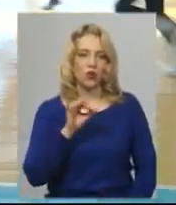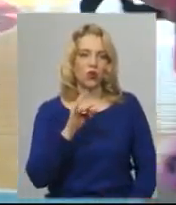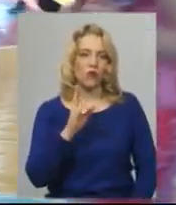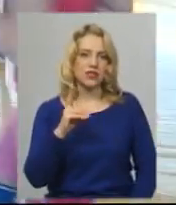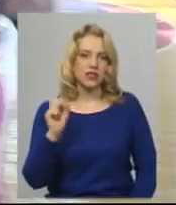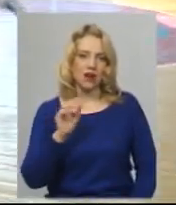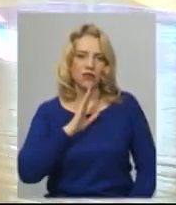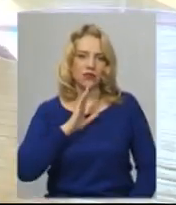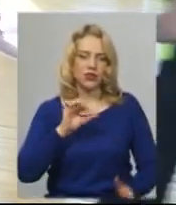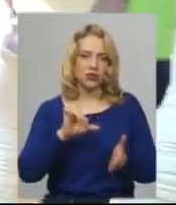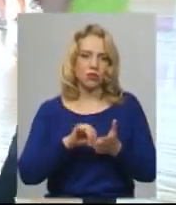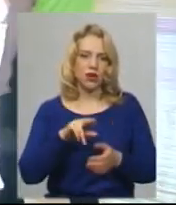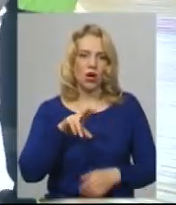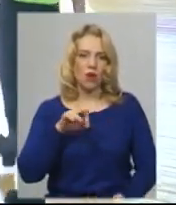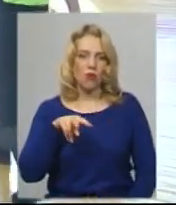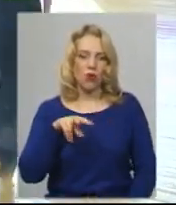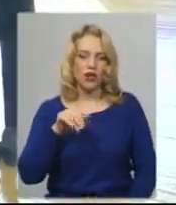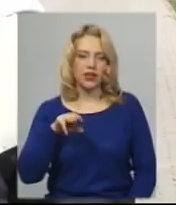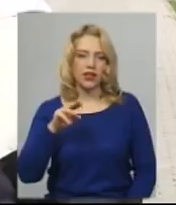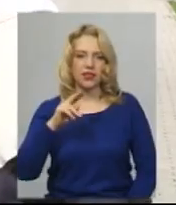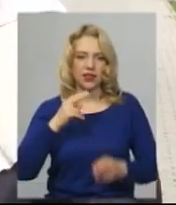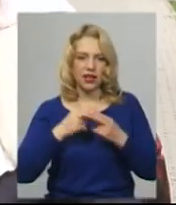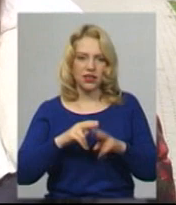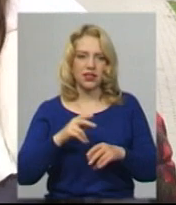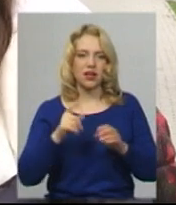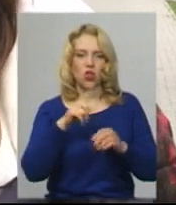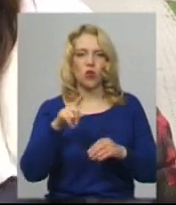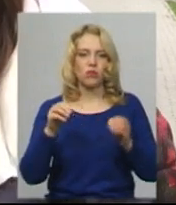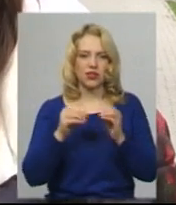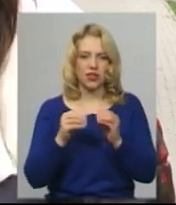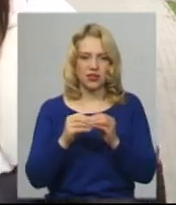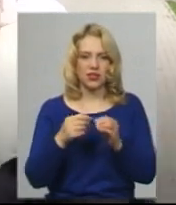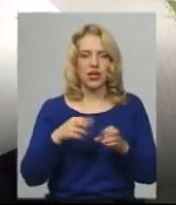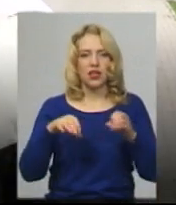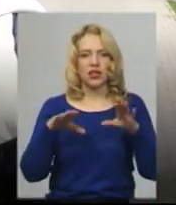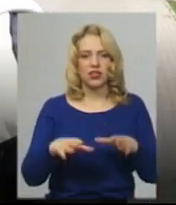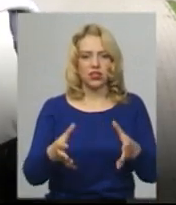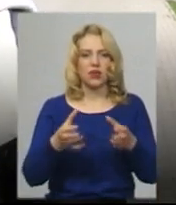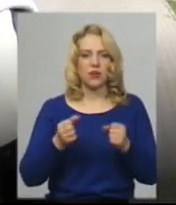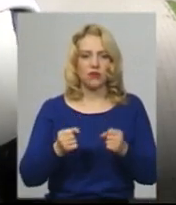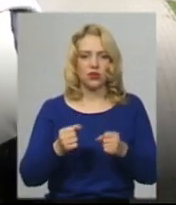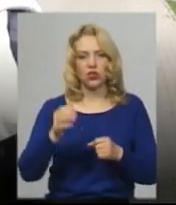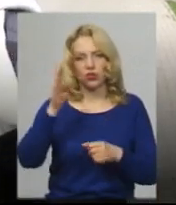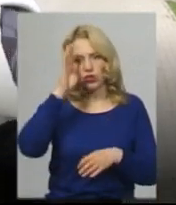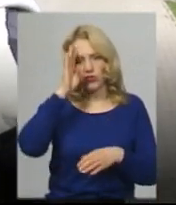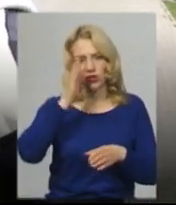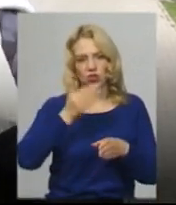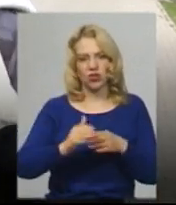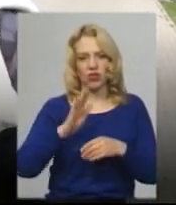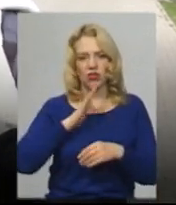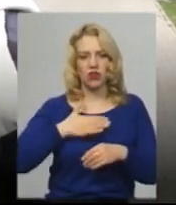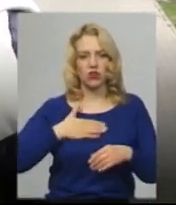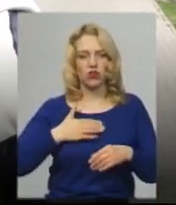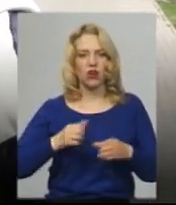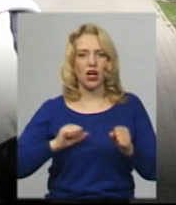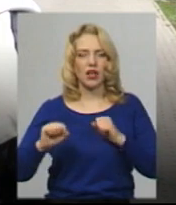Вона виступає за політехніку під номером 10, розповідає дівчина. Рішення приймалося чоловічою частиною нашого керівництва,